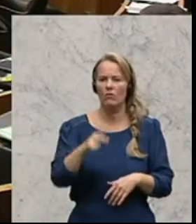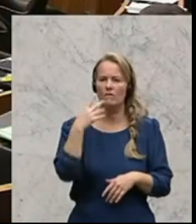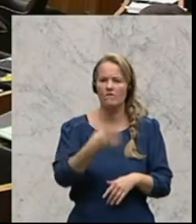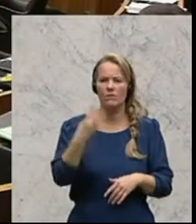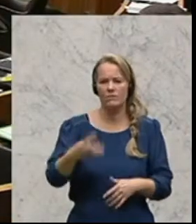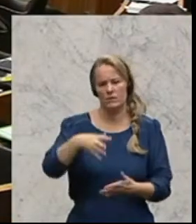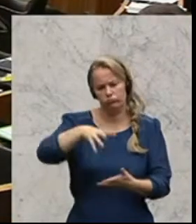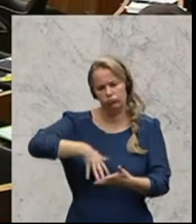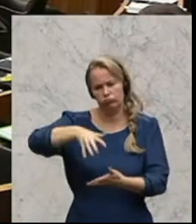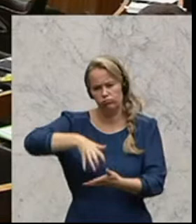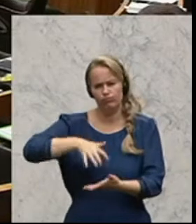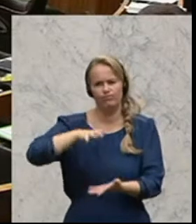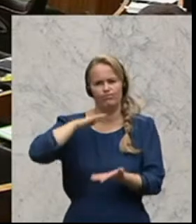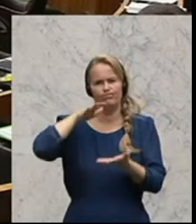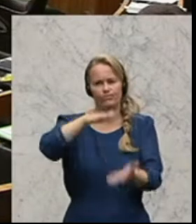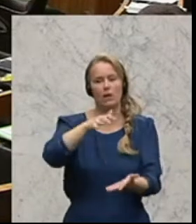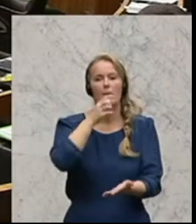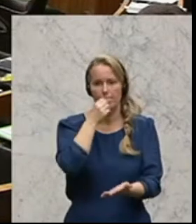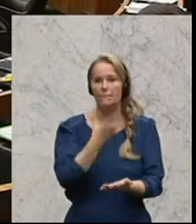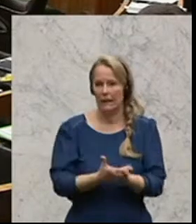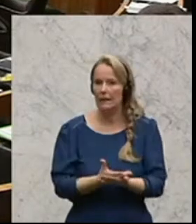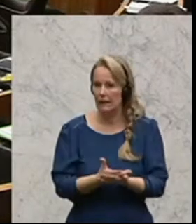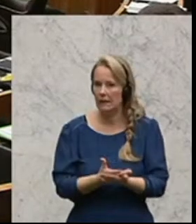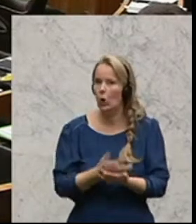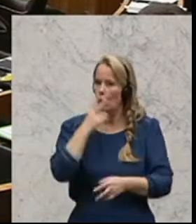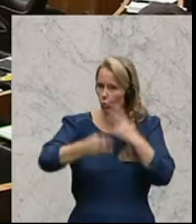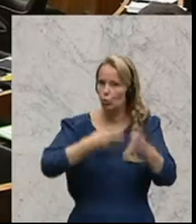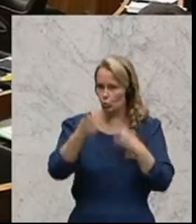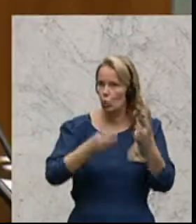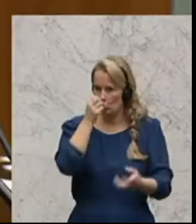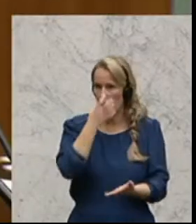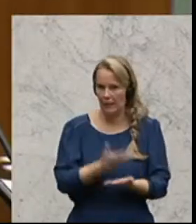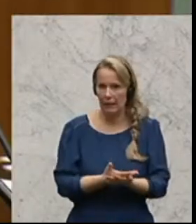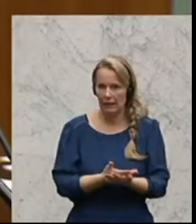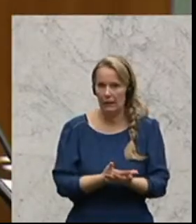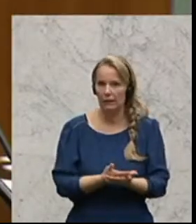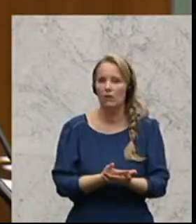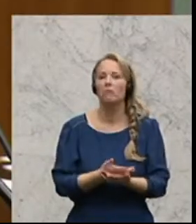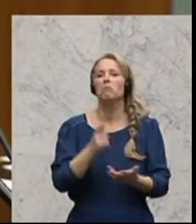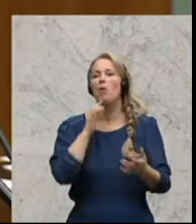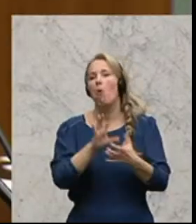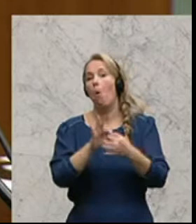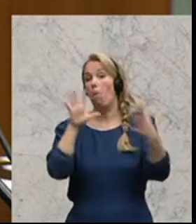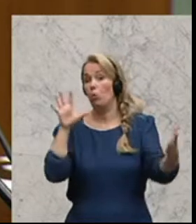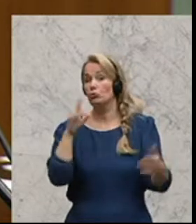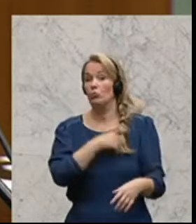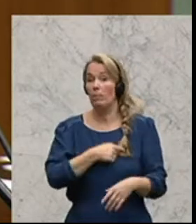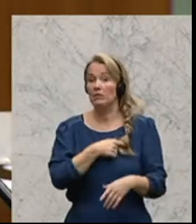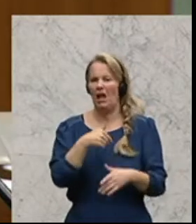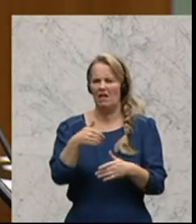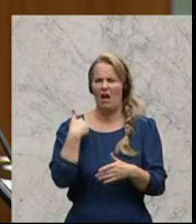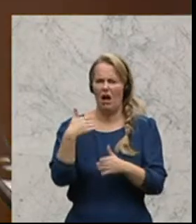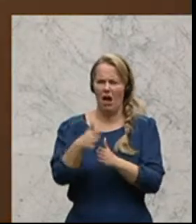-seitigen, sehr umfassenden Bericht abgegeben, einen Untersuchungsbericht. Die Opposition hat ursprünglich die